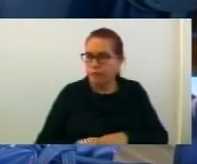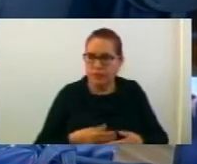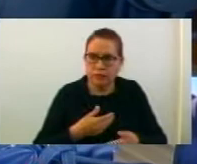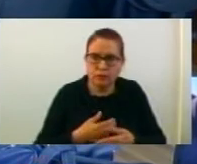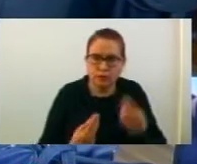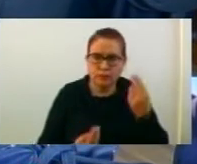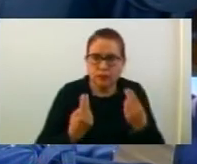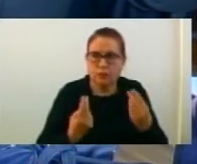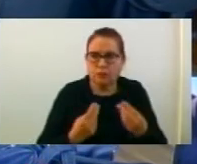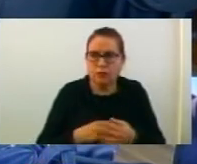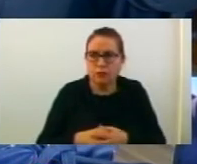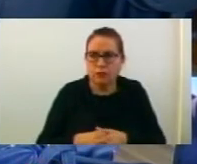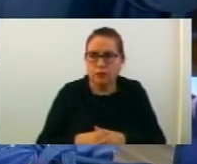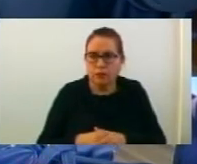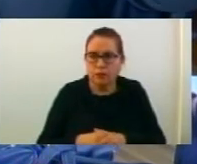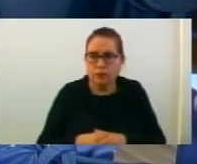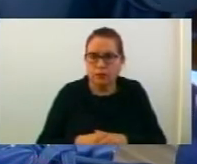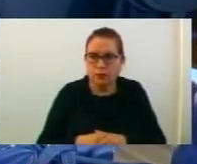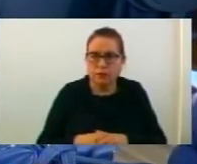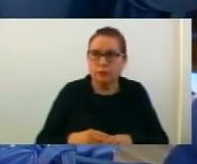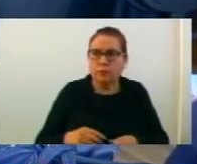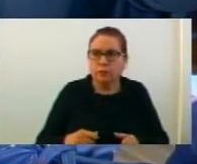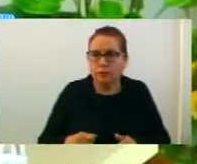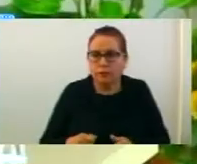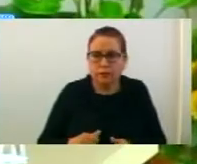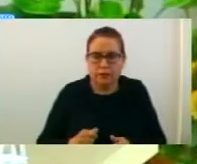Присоство на спределната гласа, стиране да ексовето от 13 гласа за,